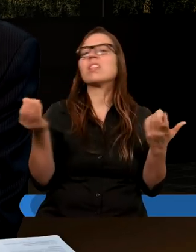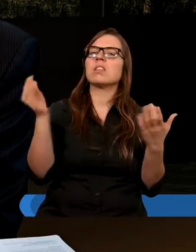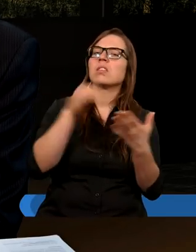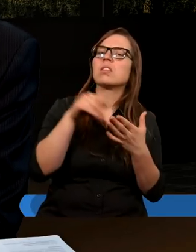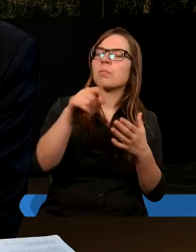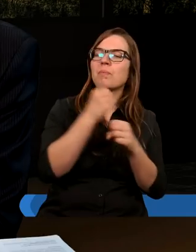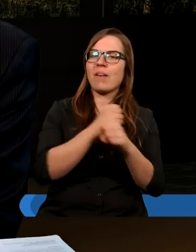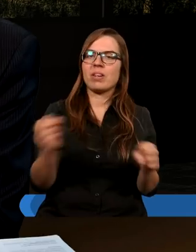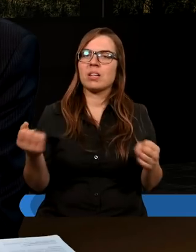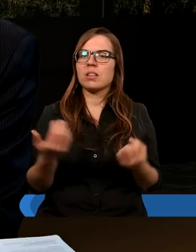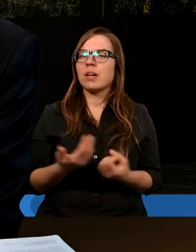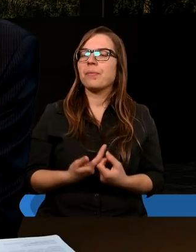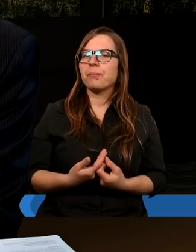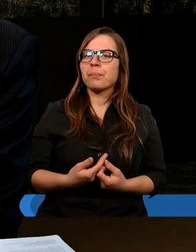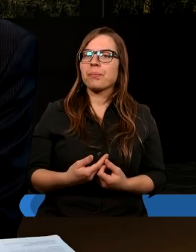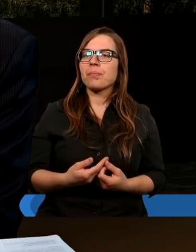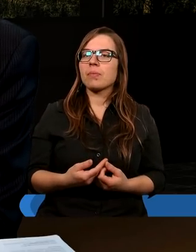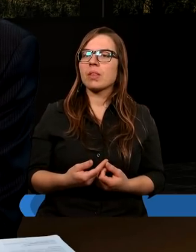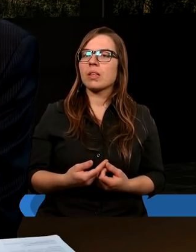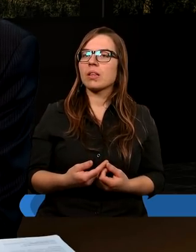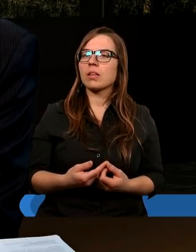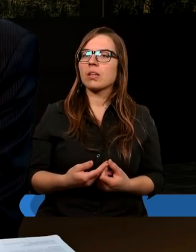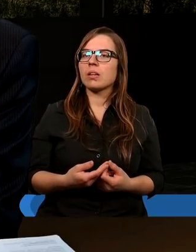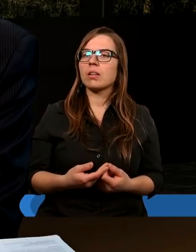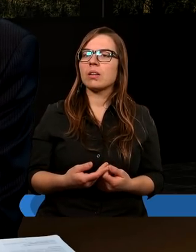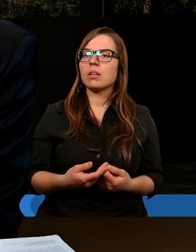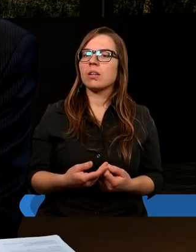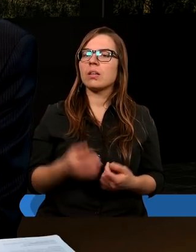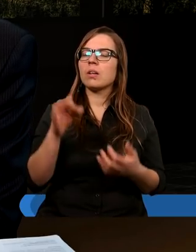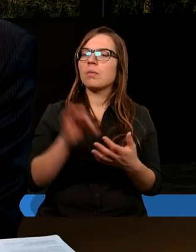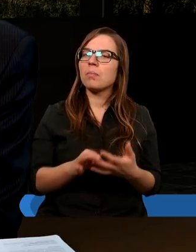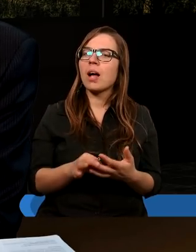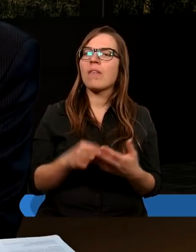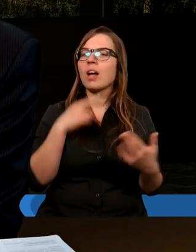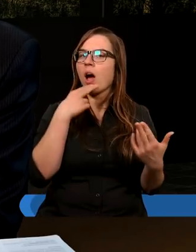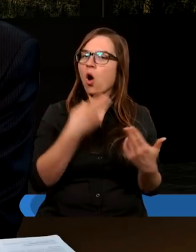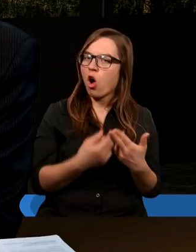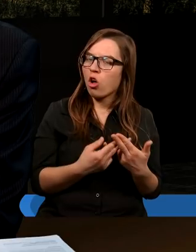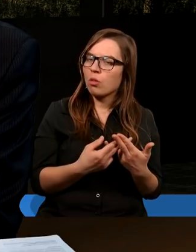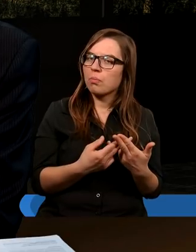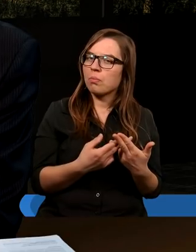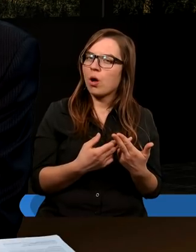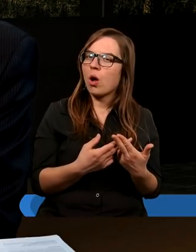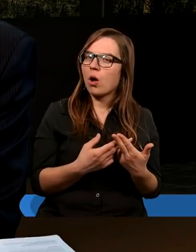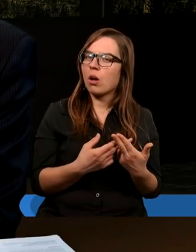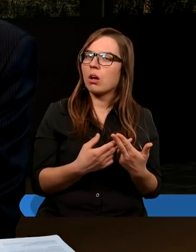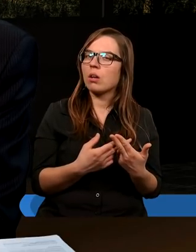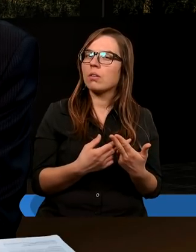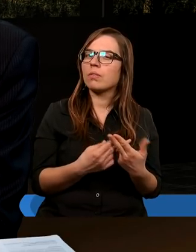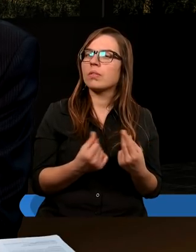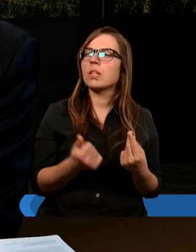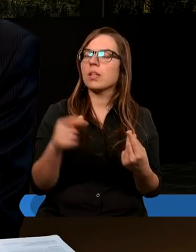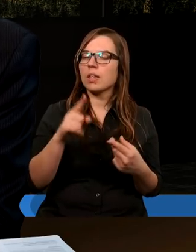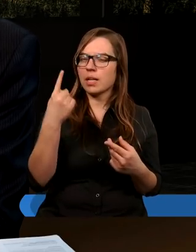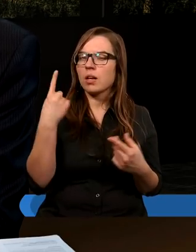zbawienia w Jezusie. Podoba mi się pewna odpowiedź jednego z